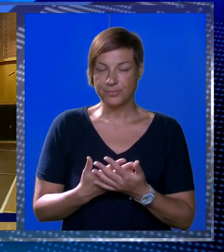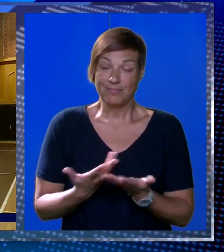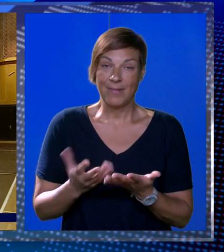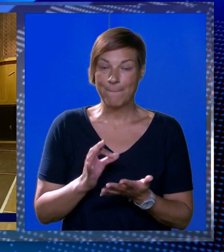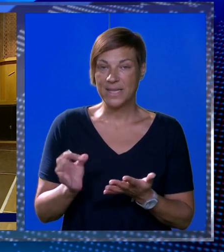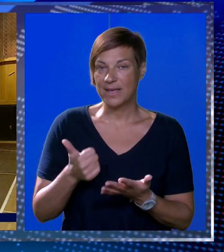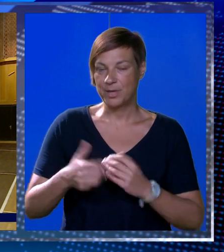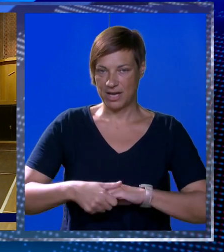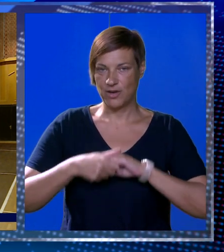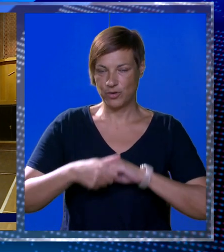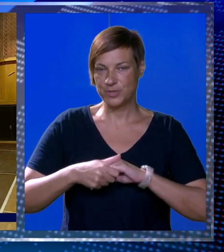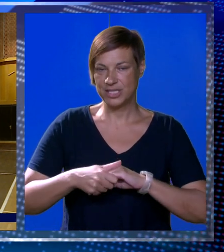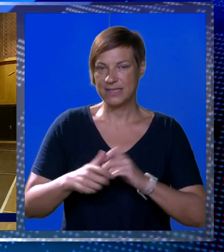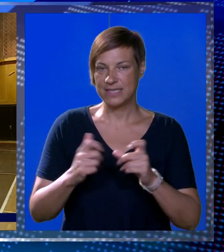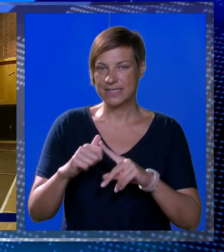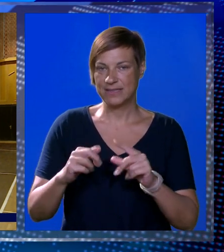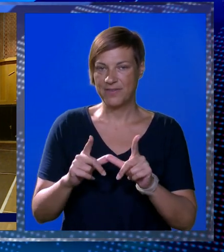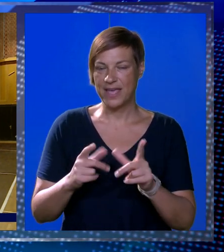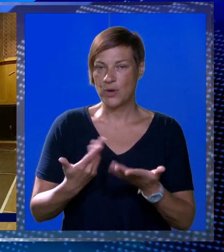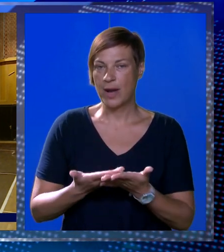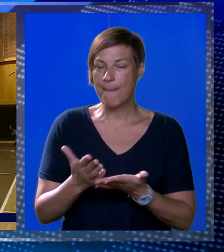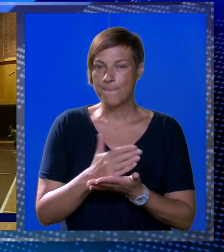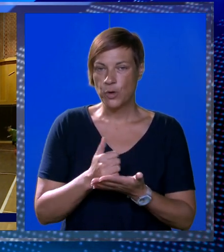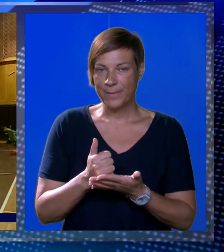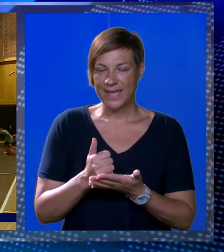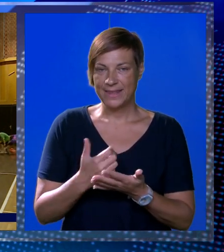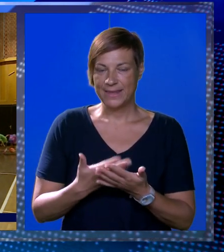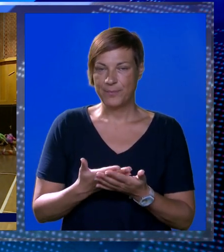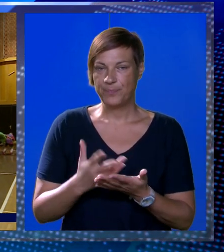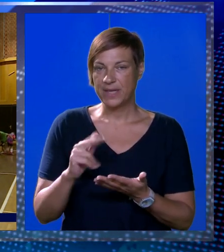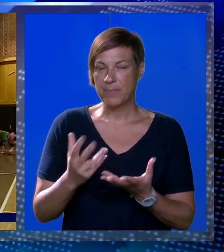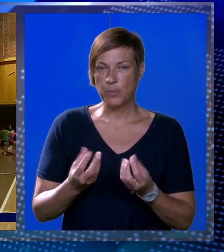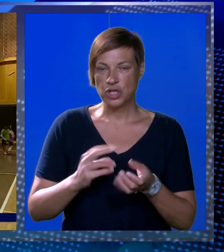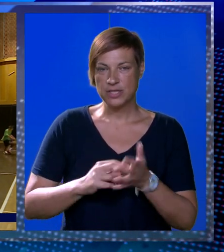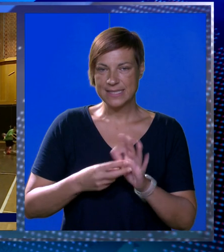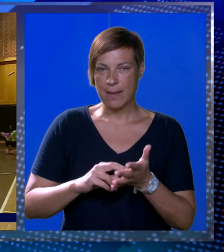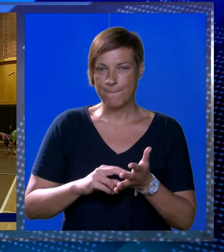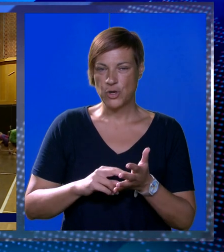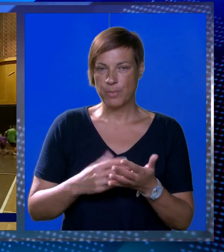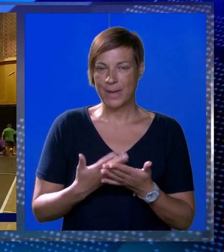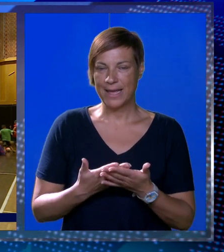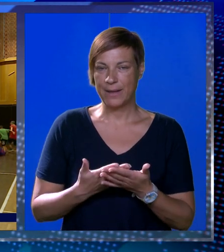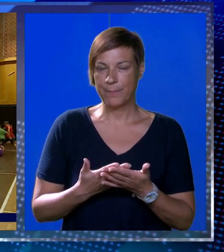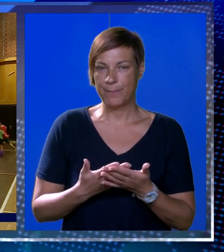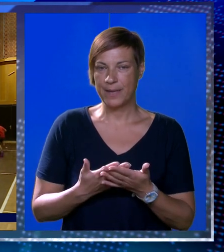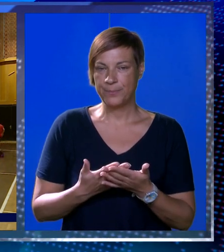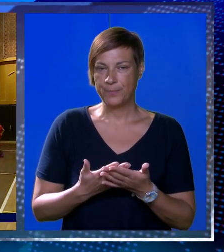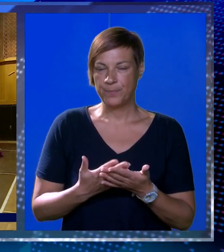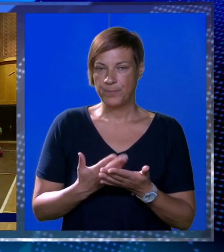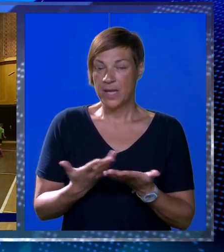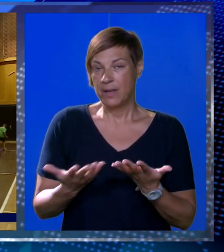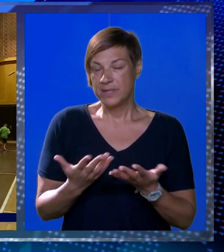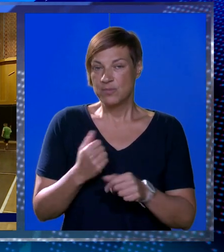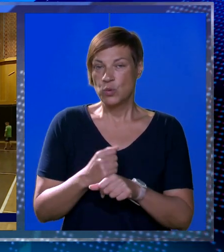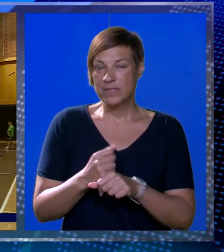Pa dobro kao prvo čestita momčadi skvera na zasluženoj pobjedi mi imamo dosta problema mi smo u bitu